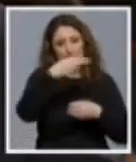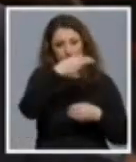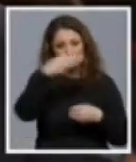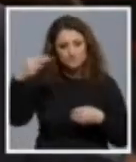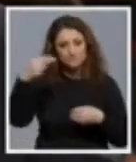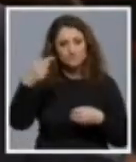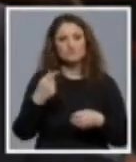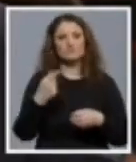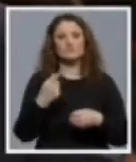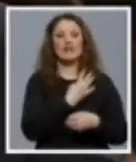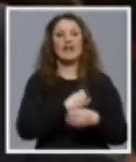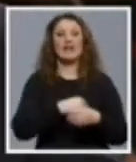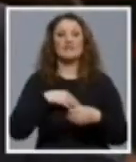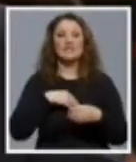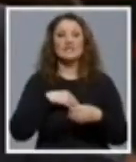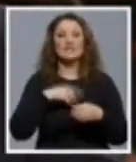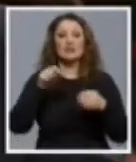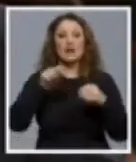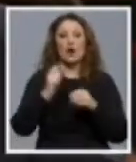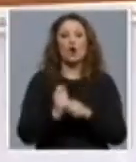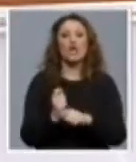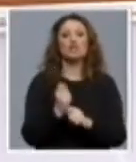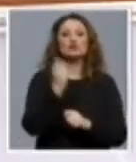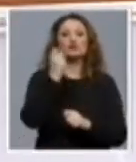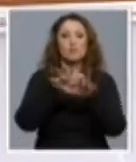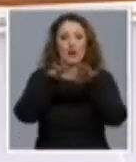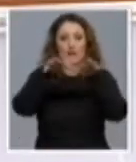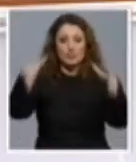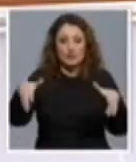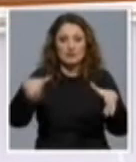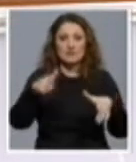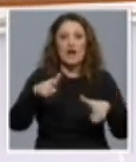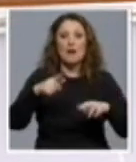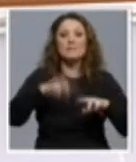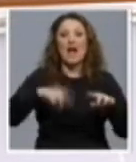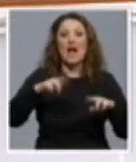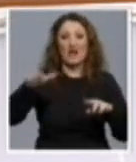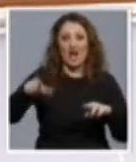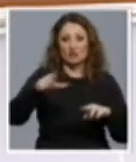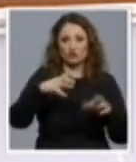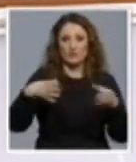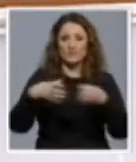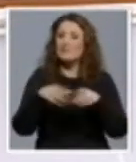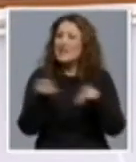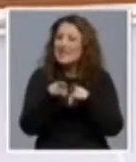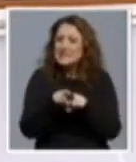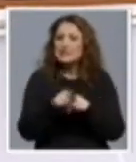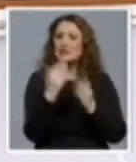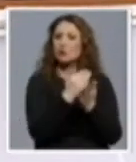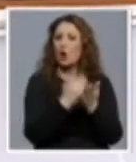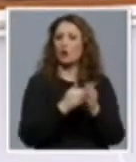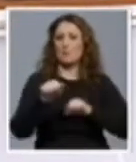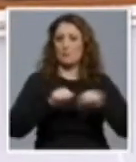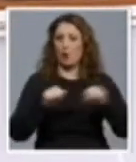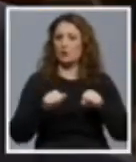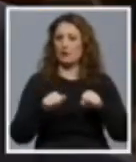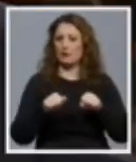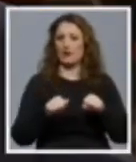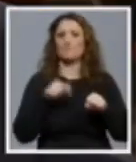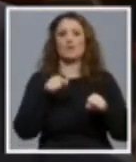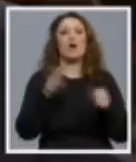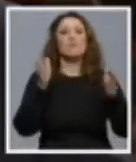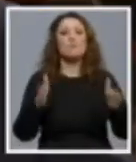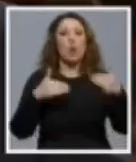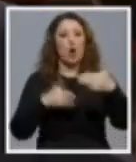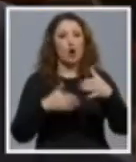Hrvatski, dakle, Kišobran, odnosno Pravaški Kišobran, što je potpunosti isti politički program sa programom Hrvatskog pravaškog bloka,